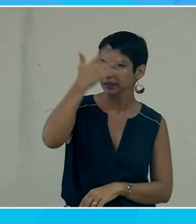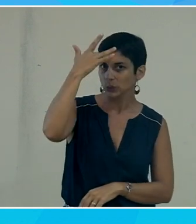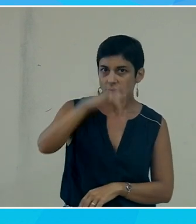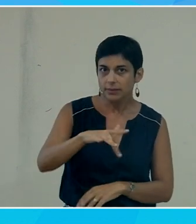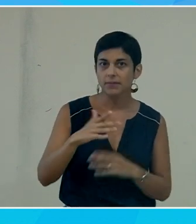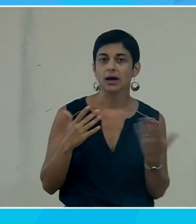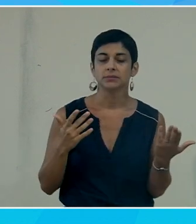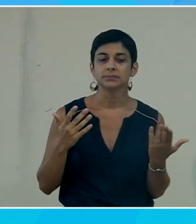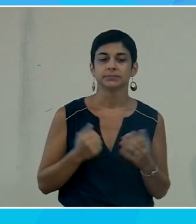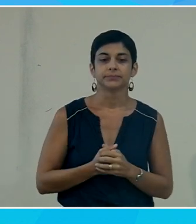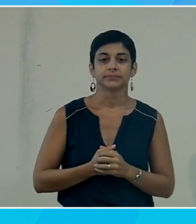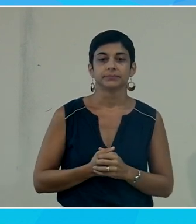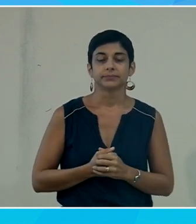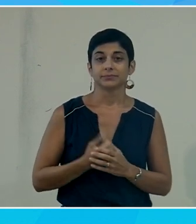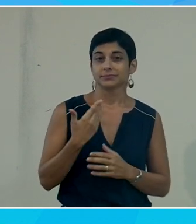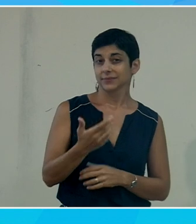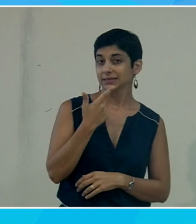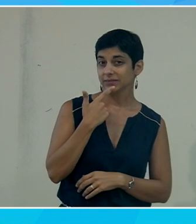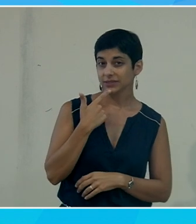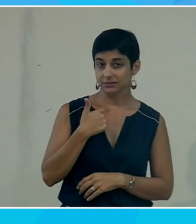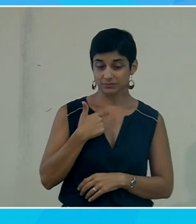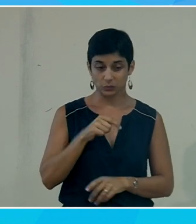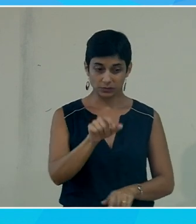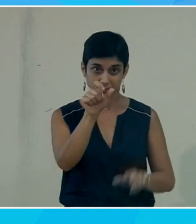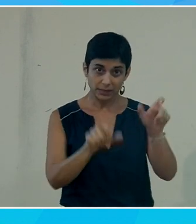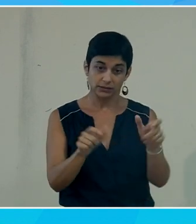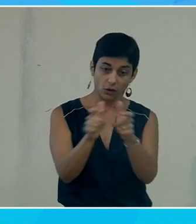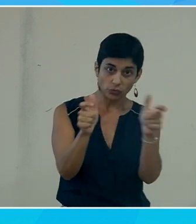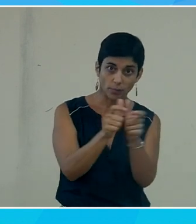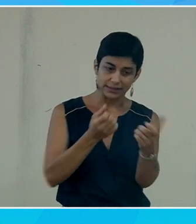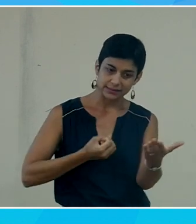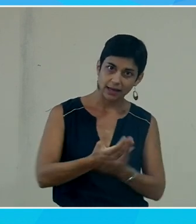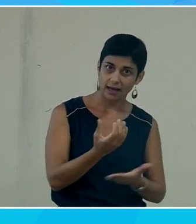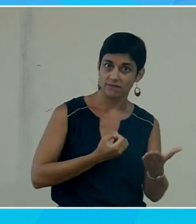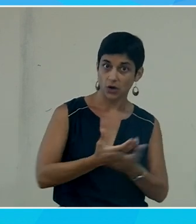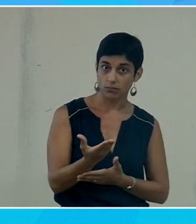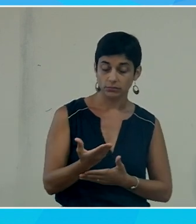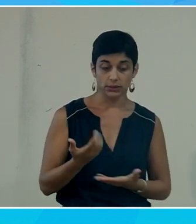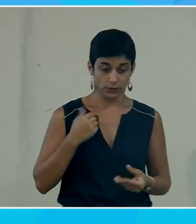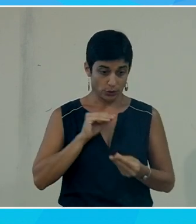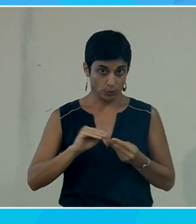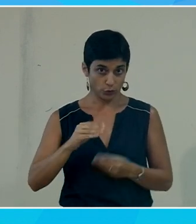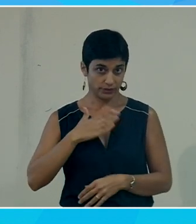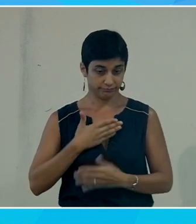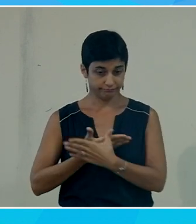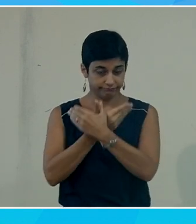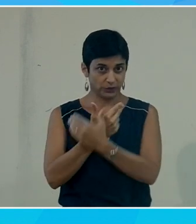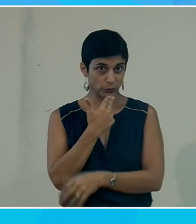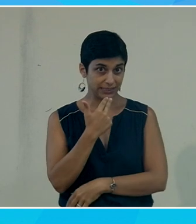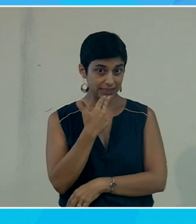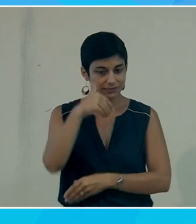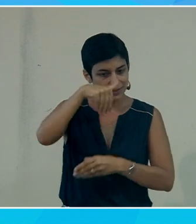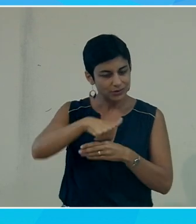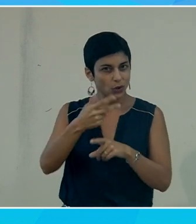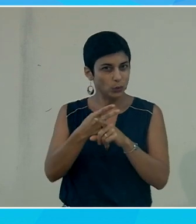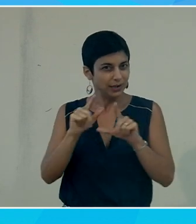et donc quelque part c'est vraiment de dire aux gens si vous utilisez ces produits enfin en l'occurrence nos produits vous avez ce type de solution